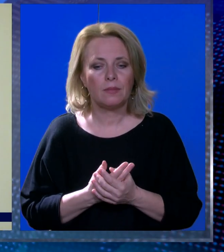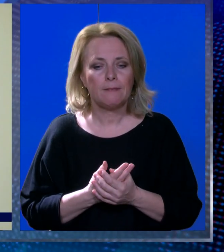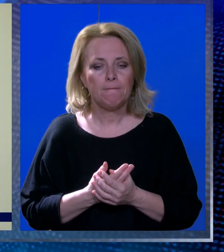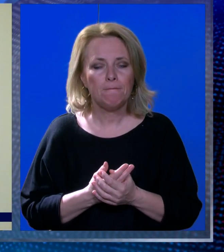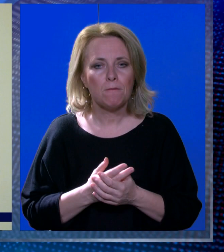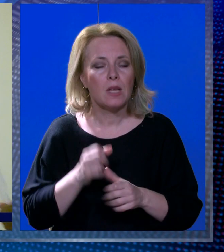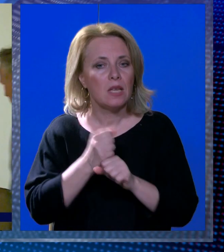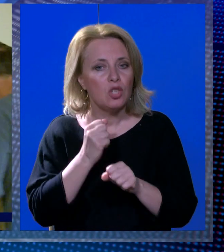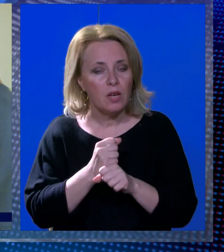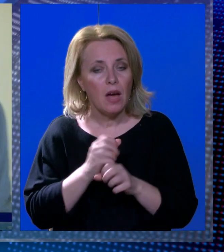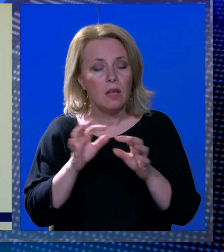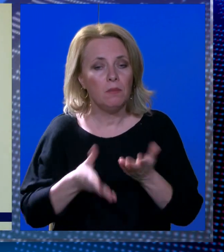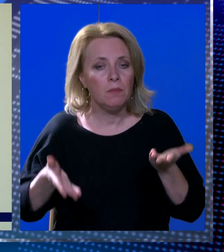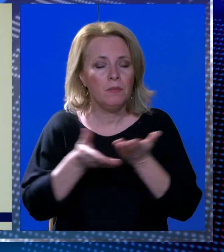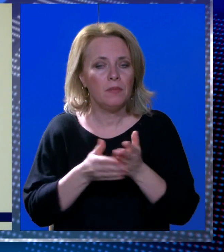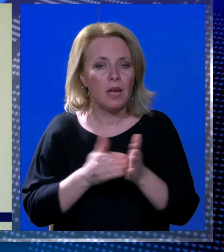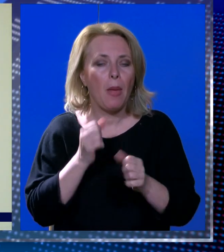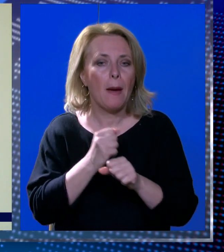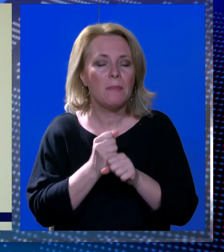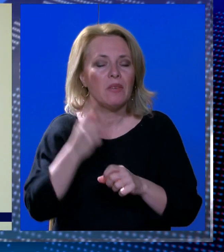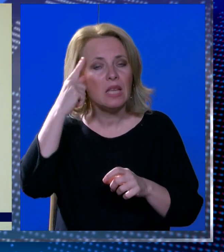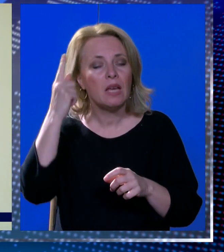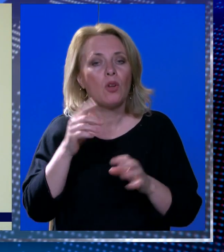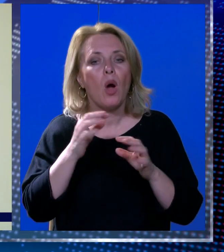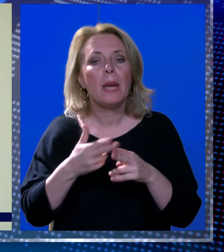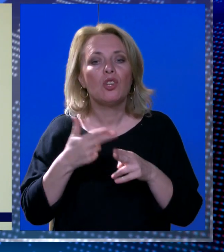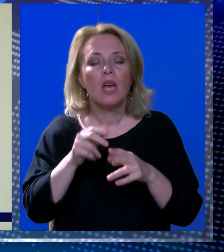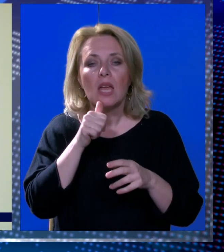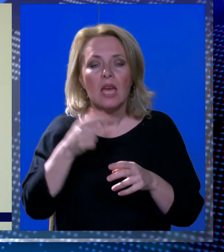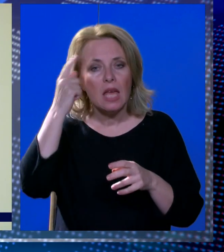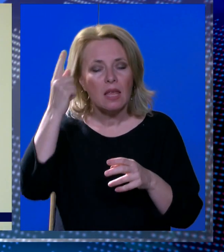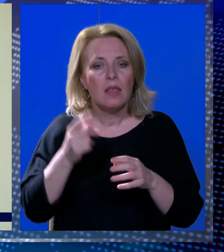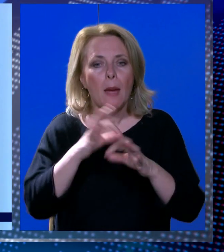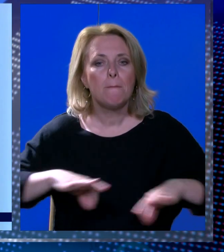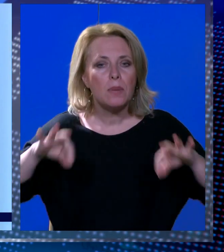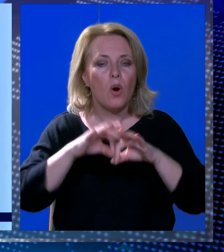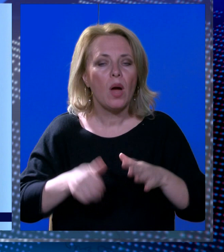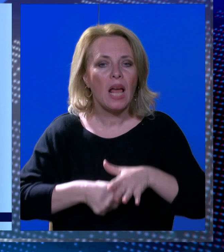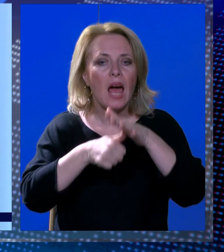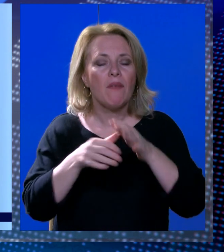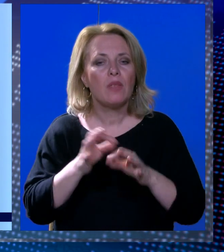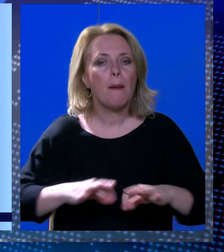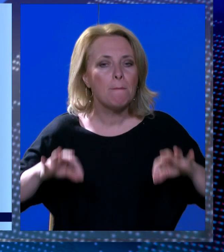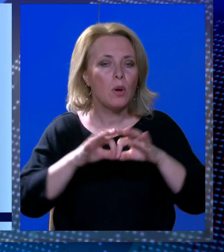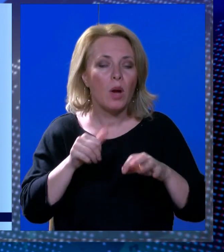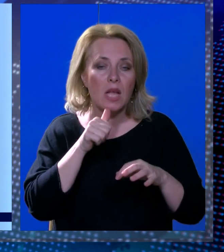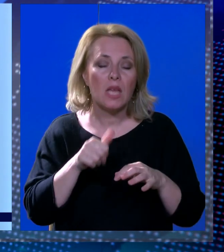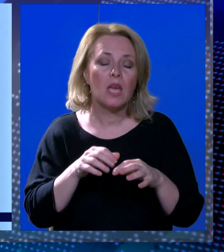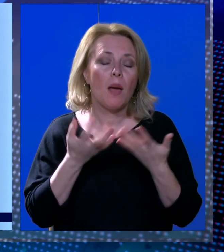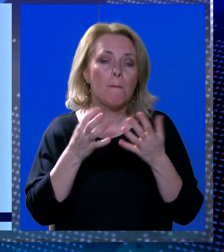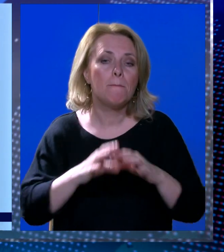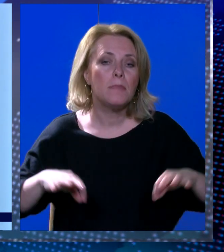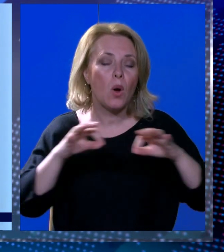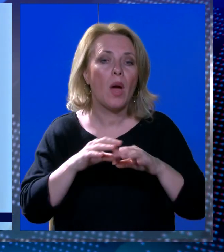Izrađivač dokumentacije treba napraviti i deno rješenje, i deni projekt. Glavni i izvedbeni projekt, projekt opremanja i natječanju